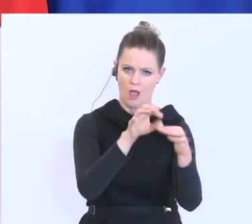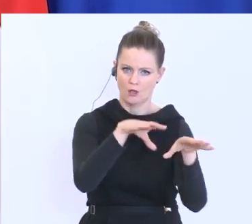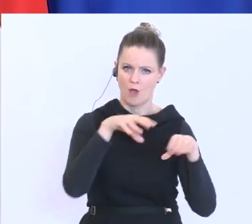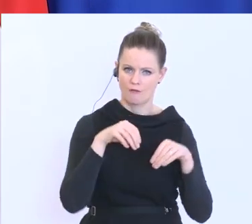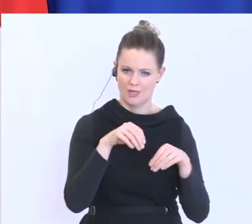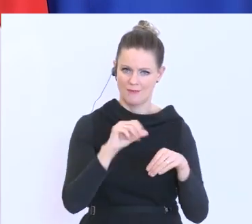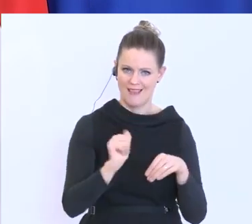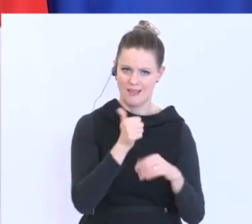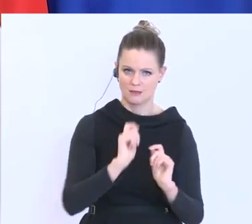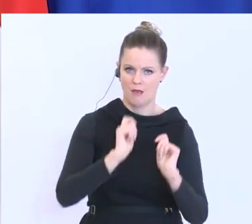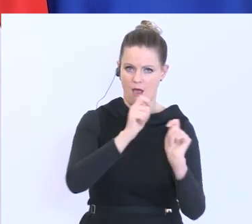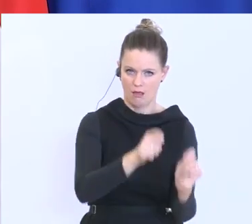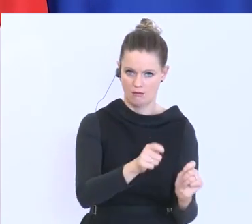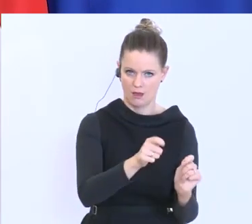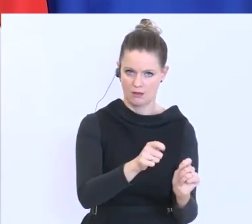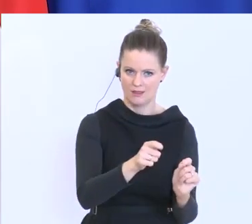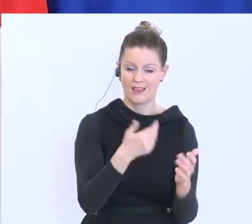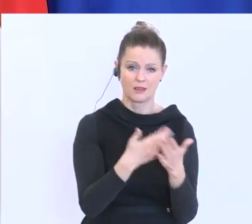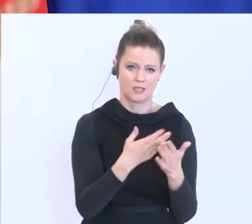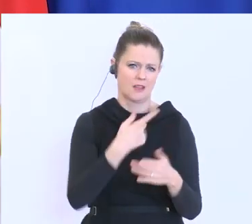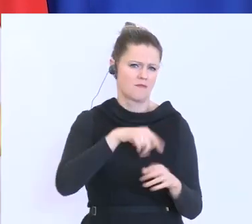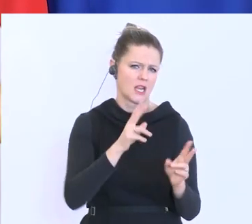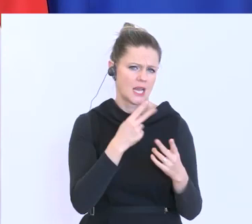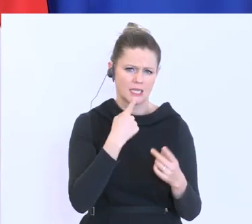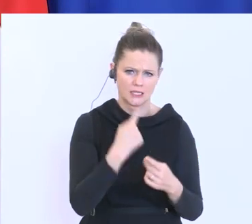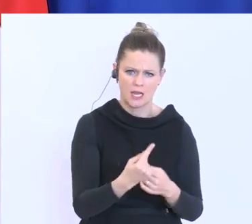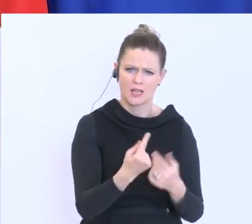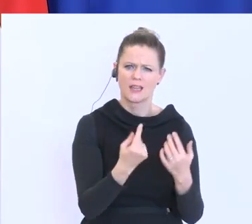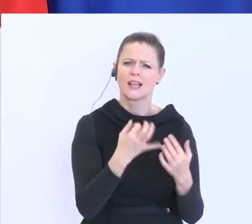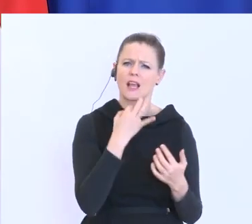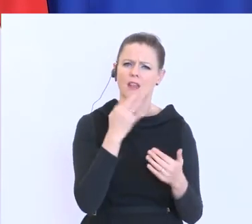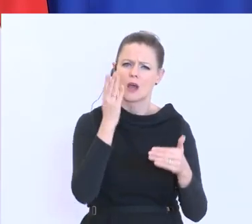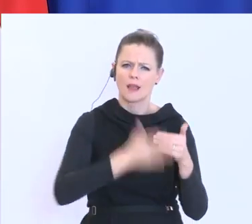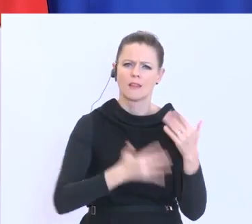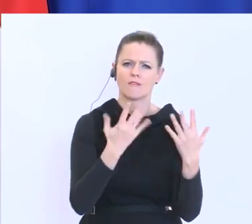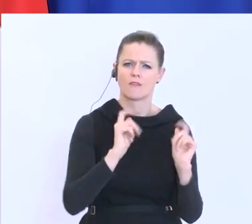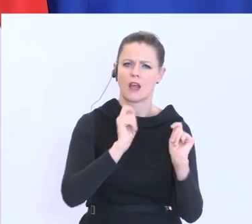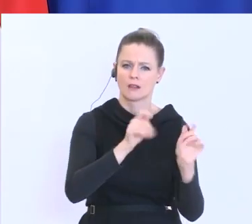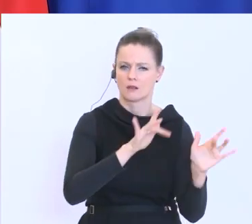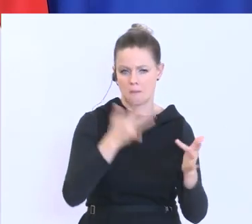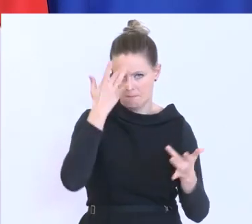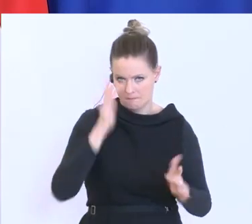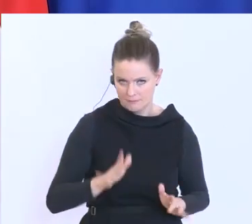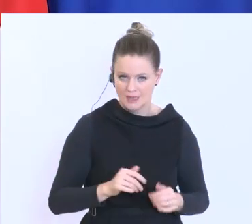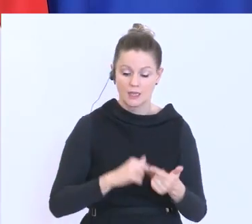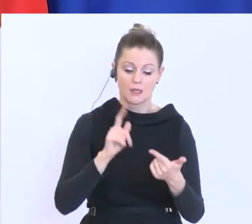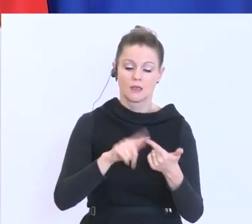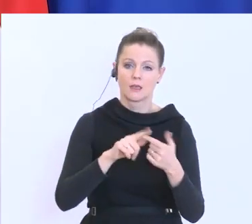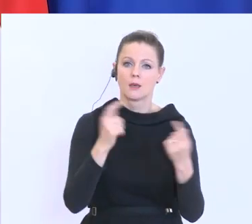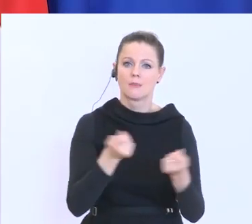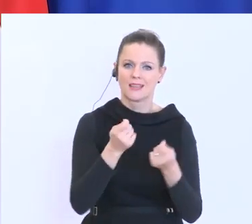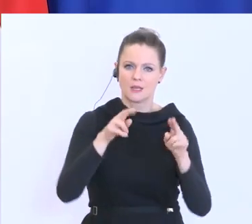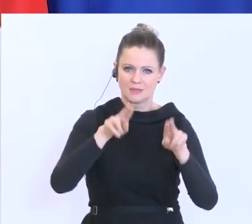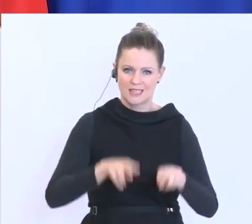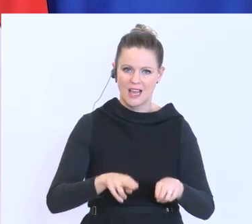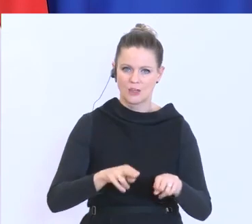für einen Erstantrag. Deshalb können wir auch noch nicht sagen, wie viele finale Anträge gibt es jetzt. Zweiter Schritt mit dem Betriebsrat und